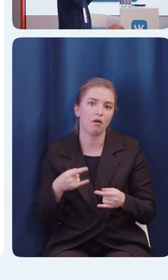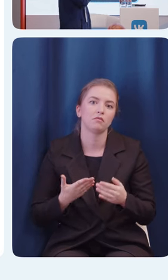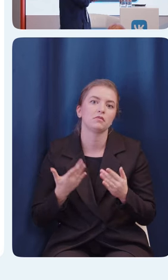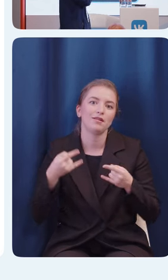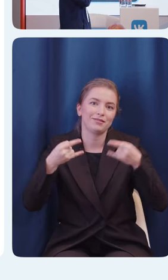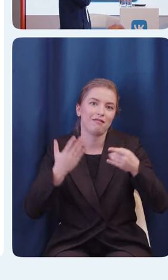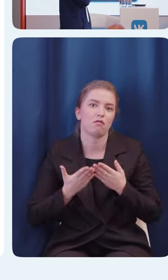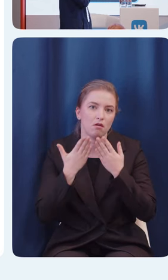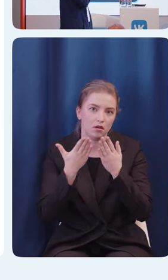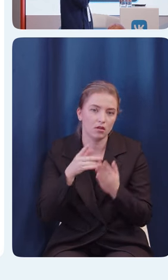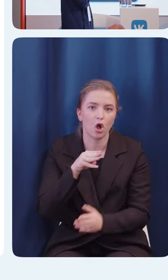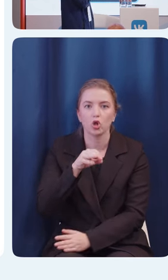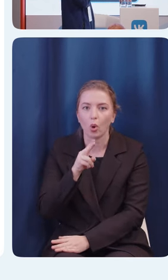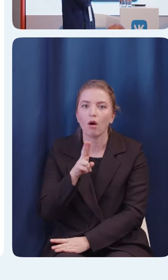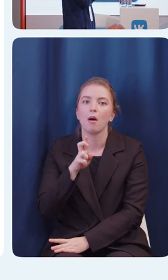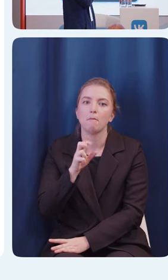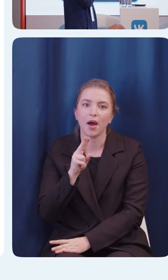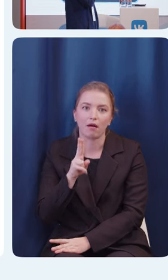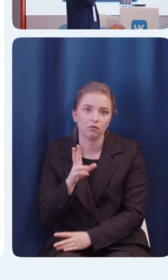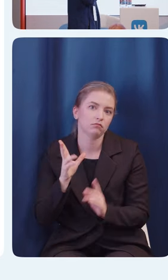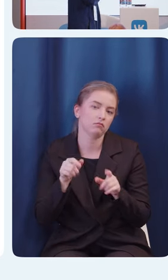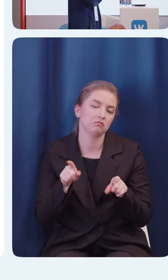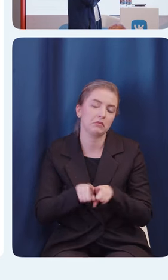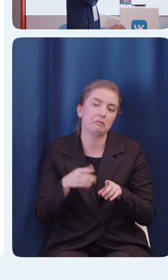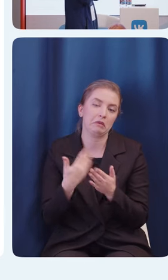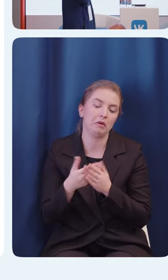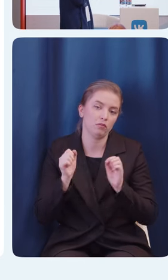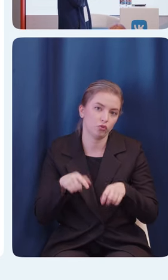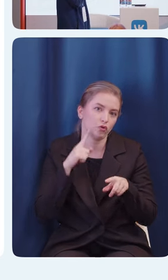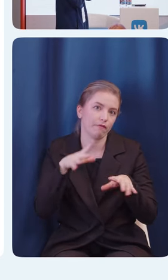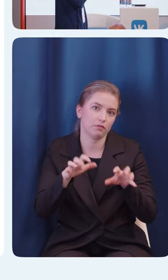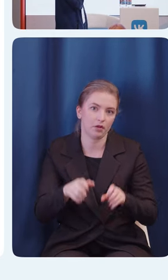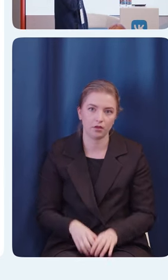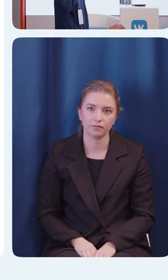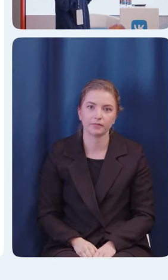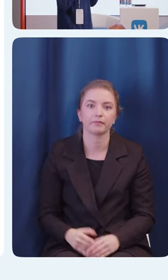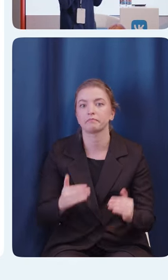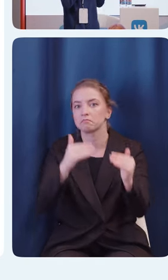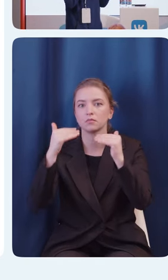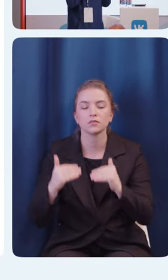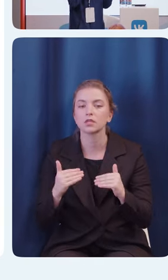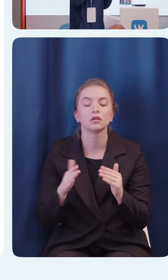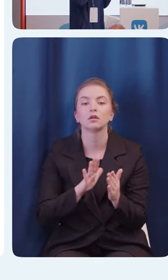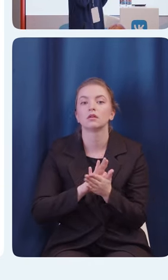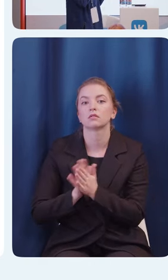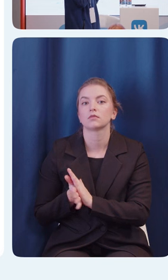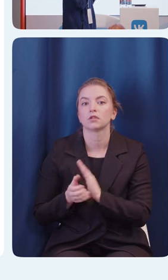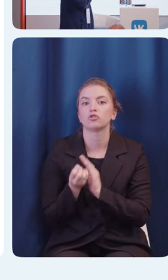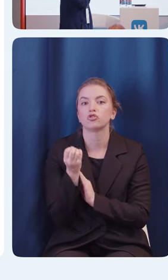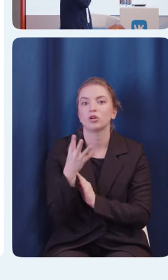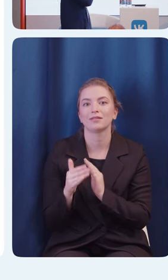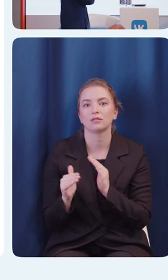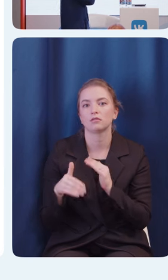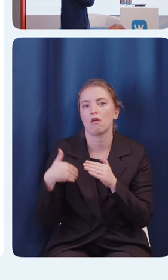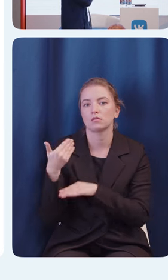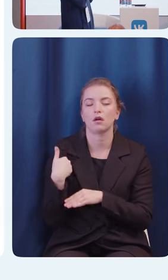да, токбэком, например. Давайте перейдем к 14-му слайду. И важная фича, про которую хочется